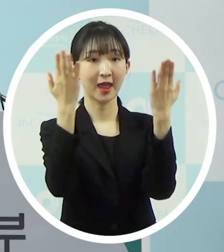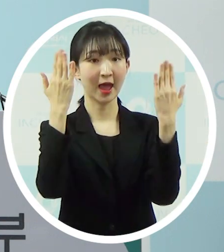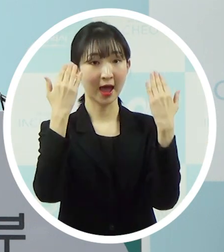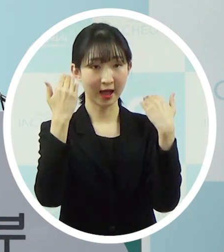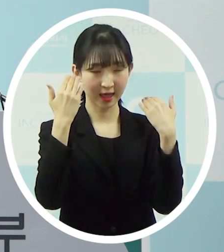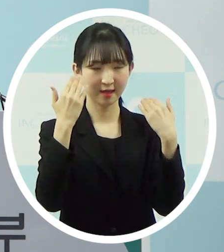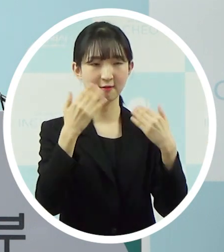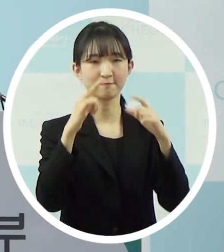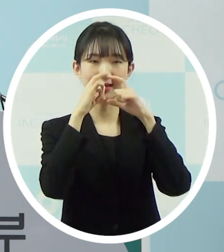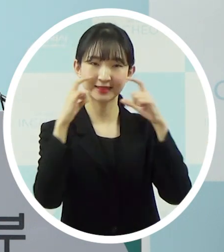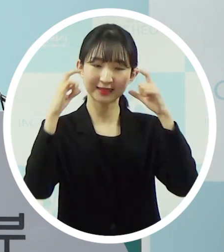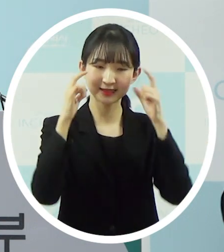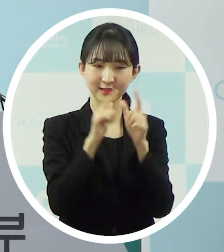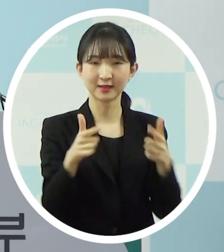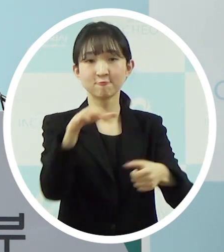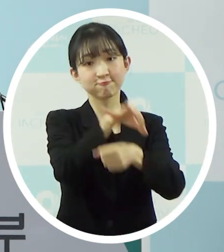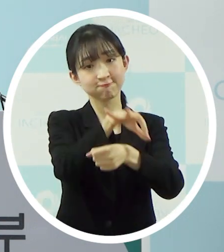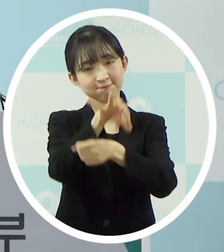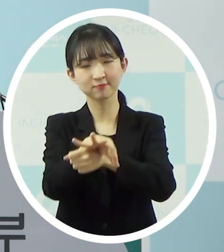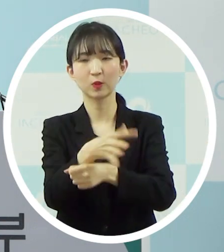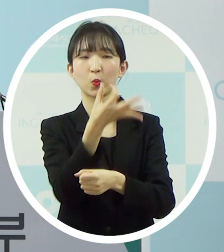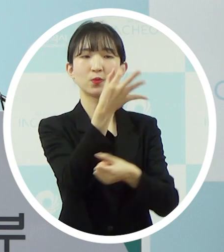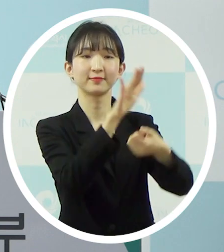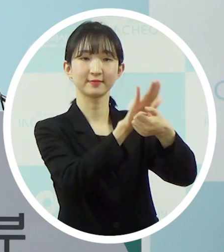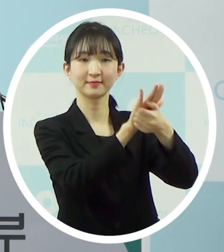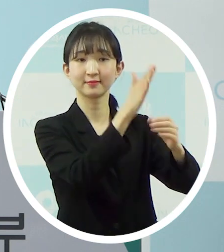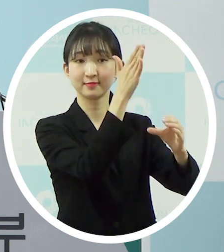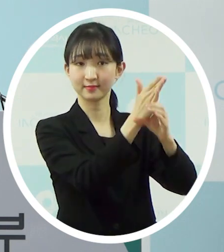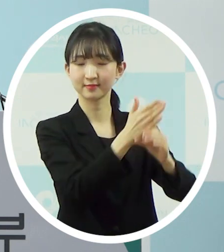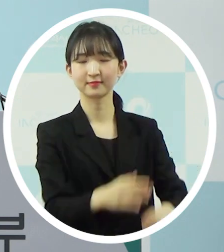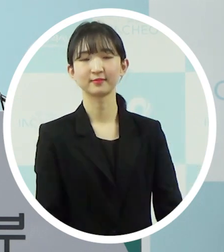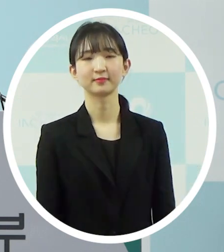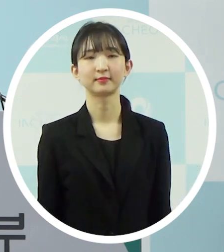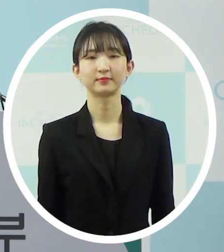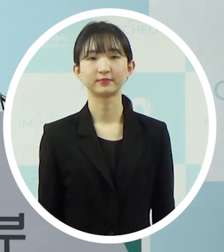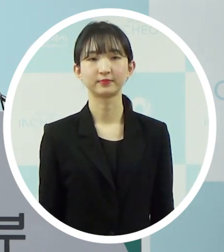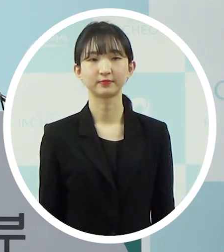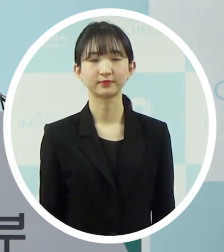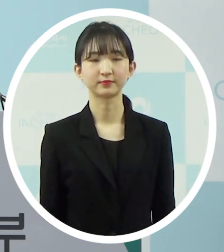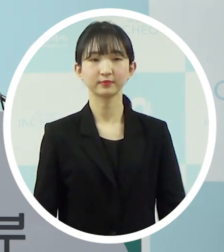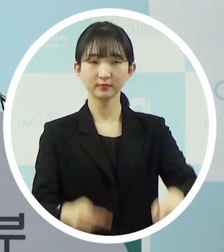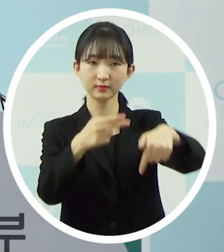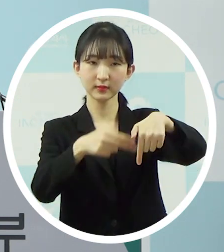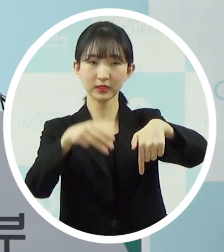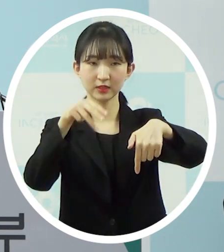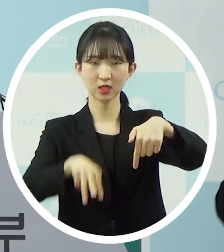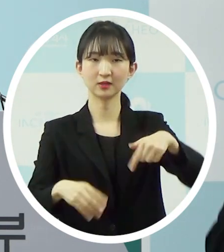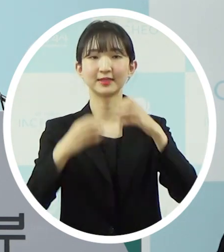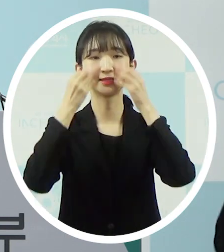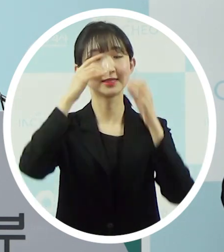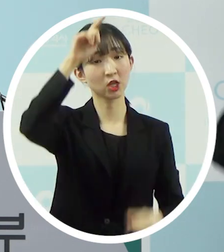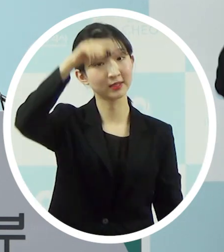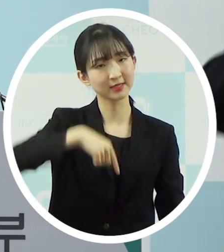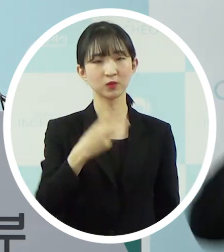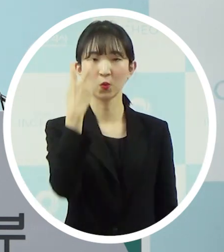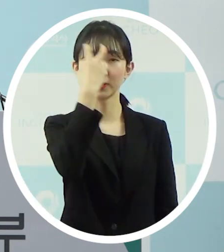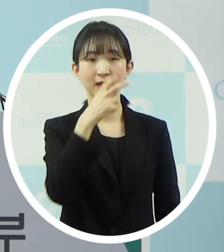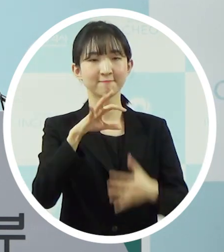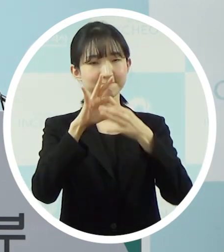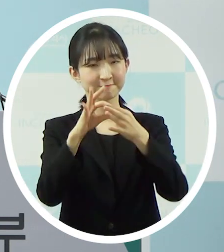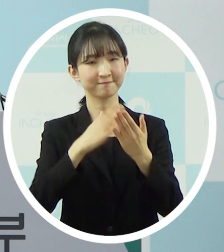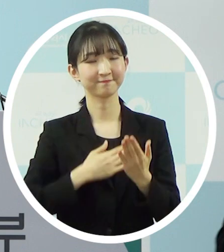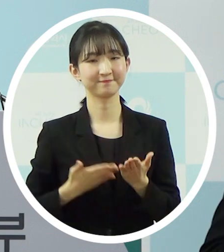방역물품 구입비도 지원하고 있습니다. 이어서 인천 신천지 전수조사와 관련해